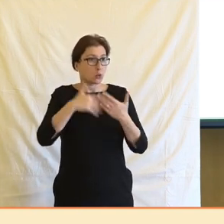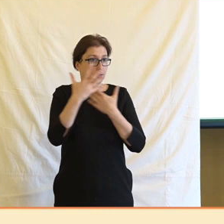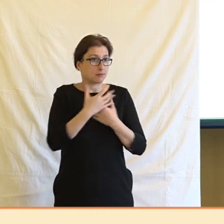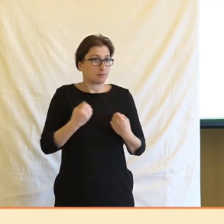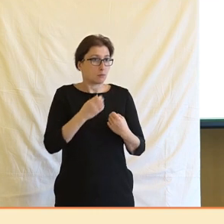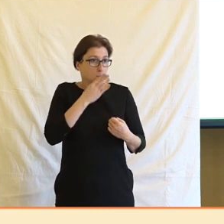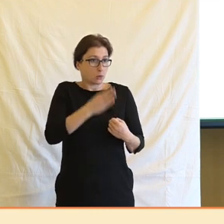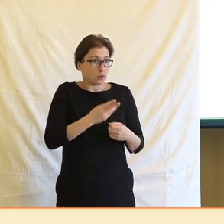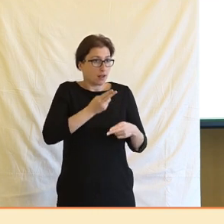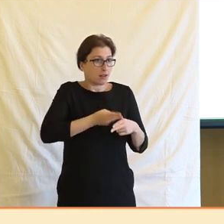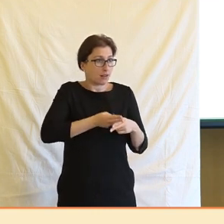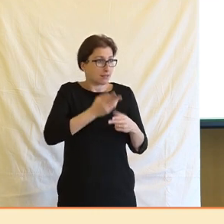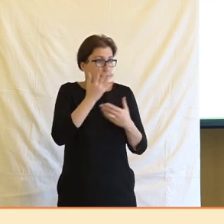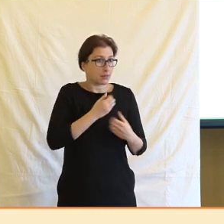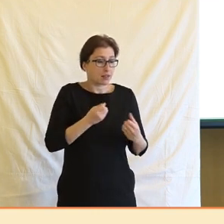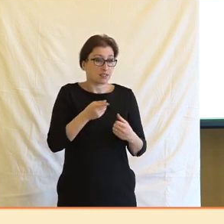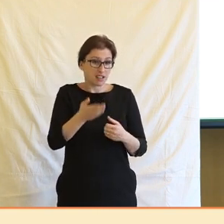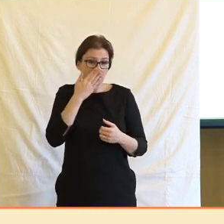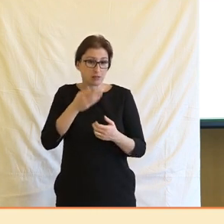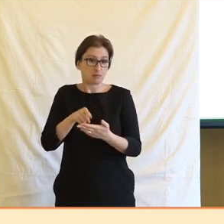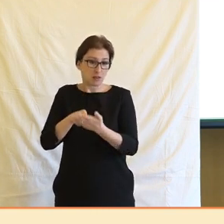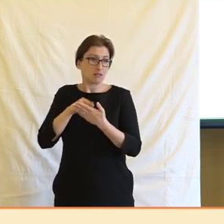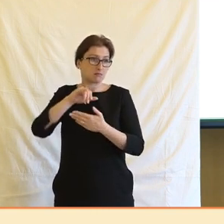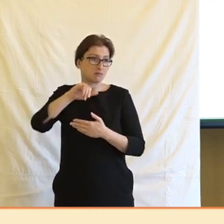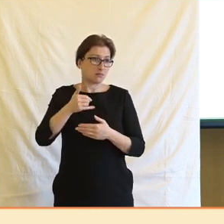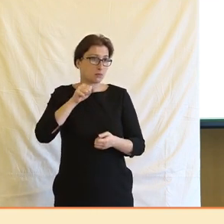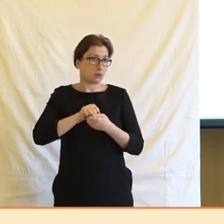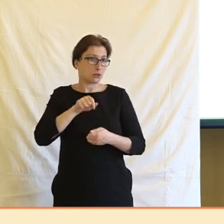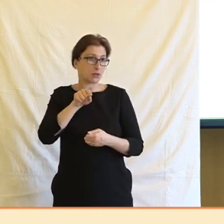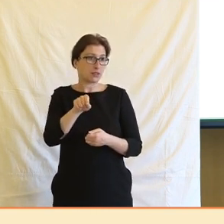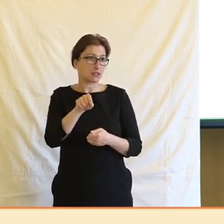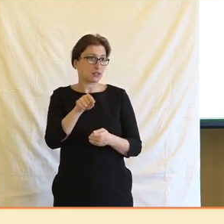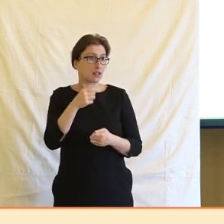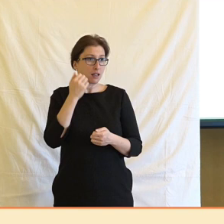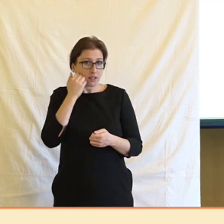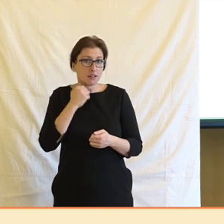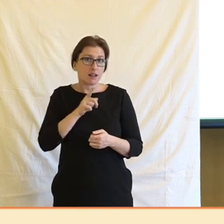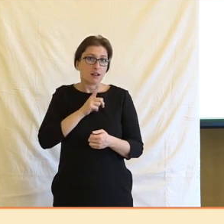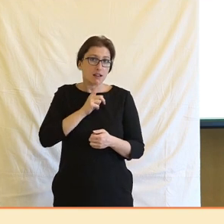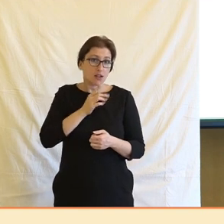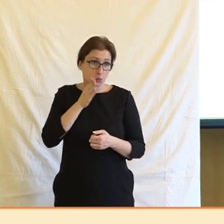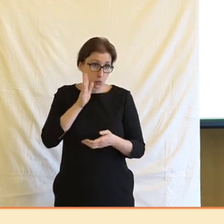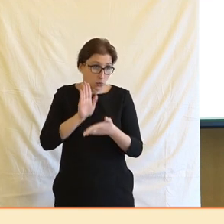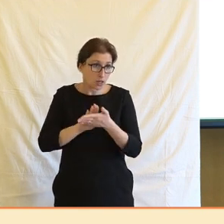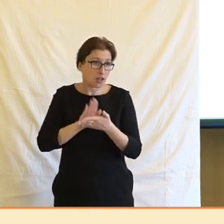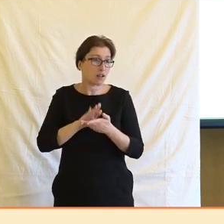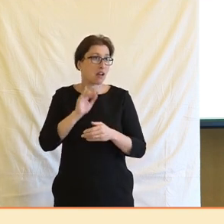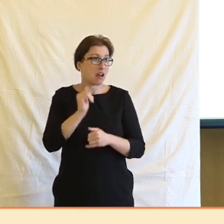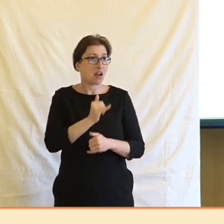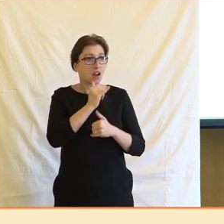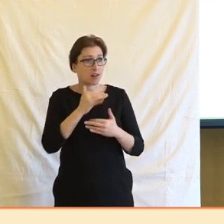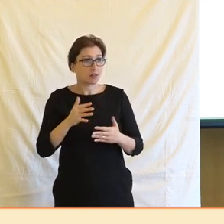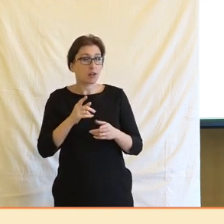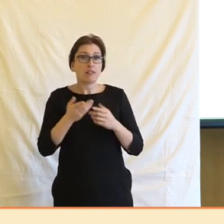připadá, že toto je jakási opera pro takovouto spekulativní úvahu. Protože na tom není nic hysterického, není na tom